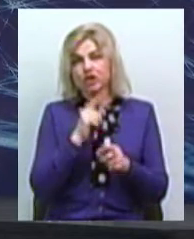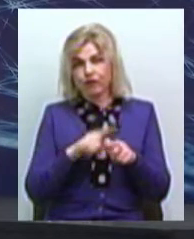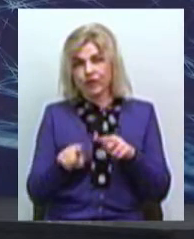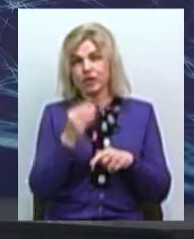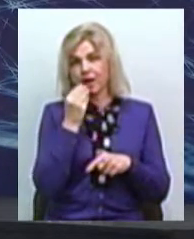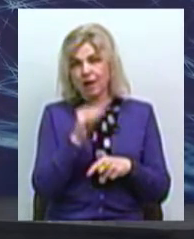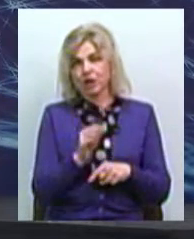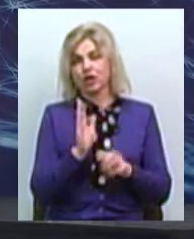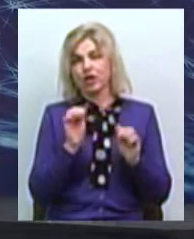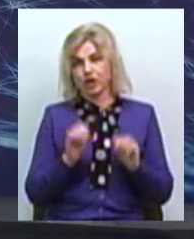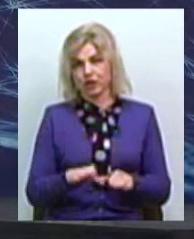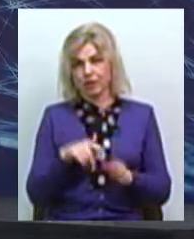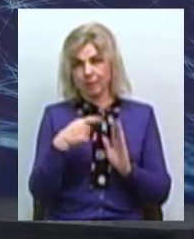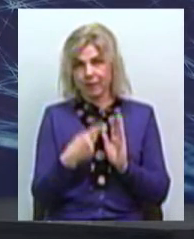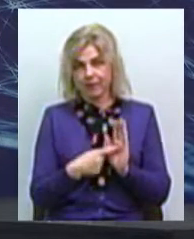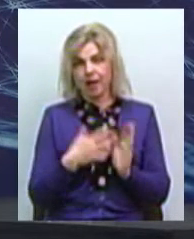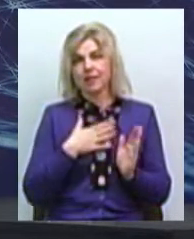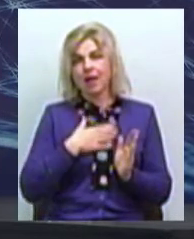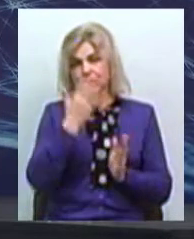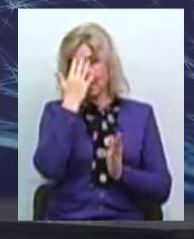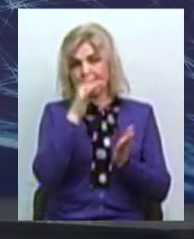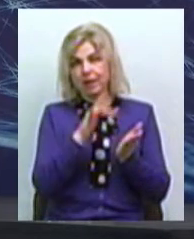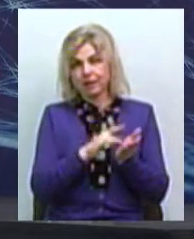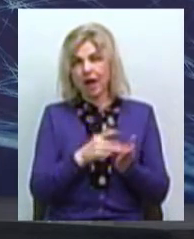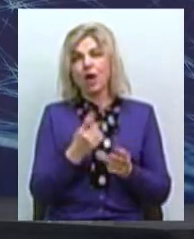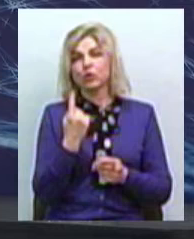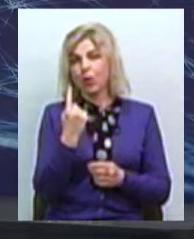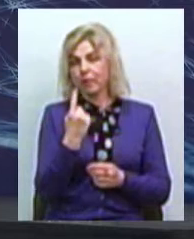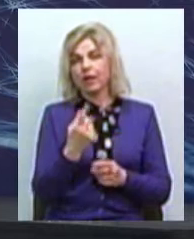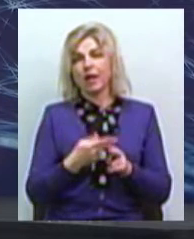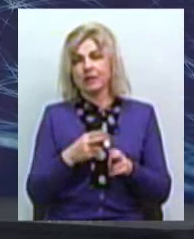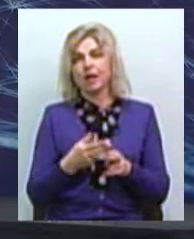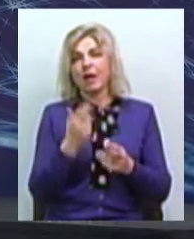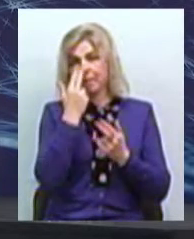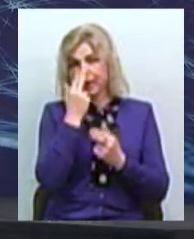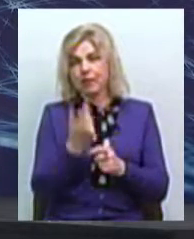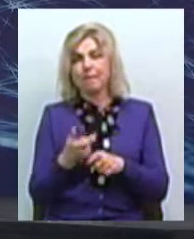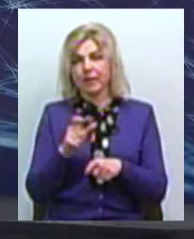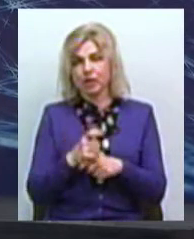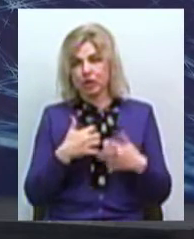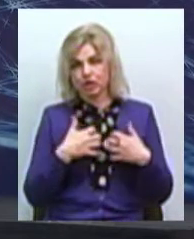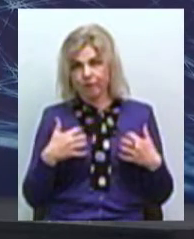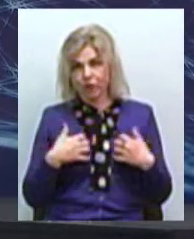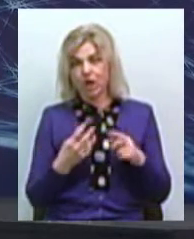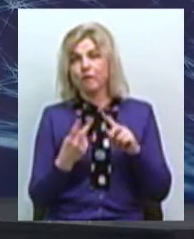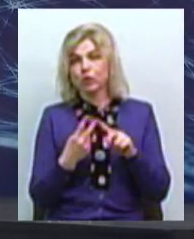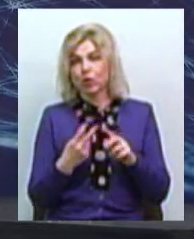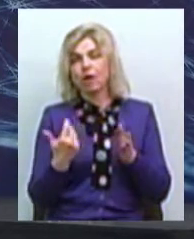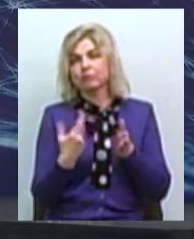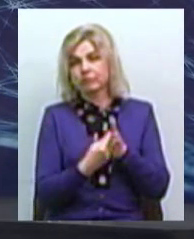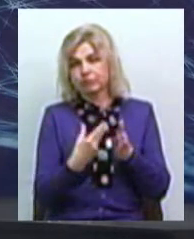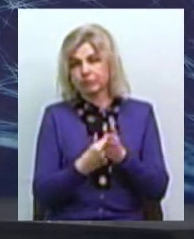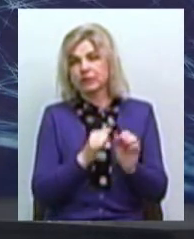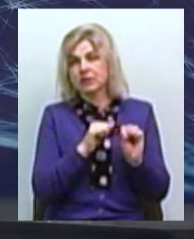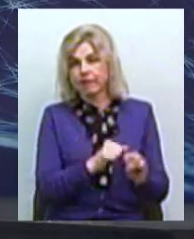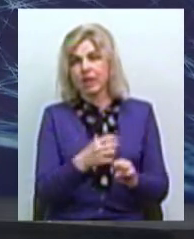буде вирішено це питання. Наша мета номер один – це прилаштувати якомога більше кількість тварин. Мета номер два – це стерилізувати усіх тварин, які